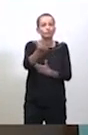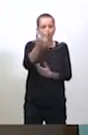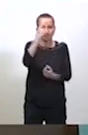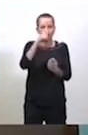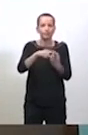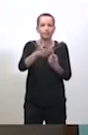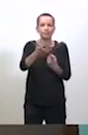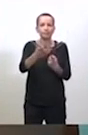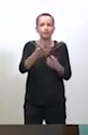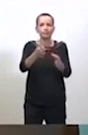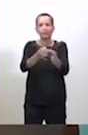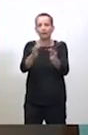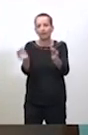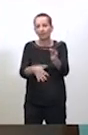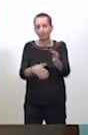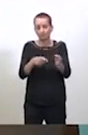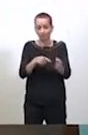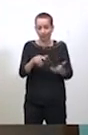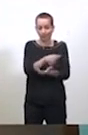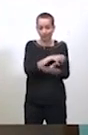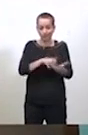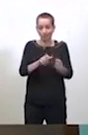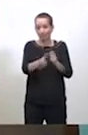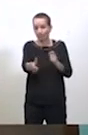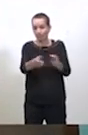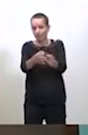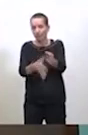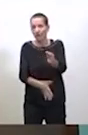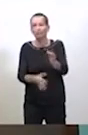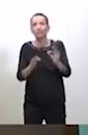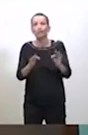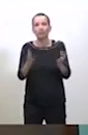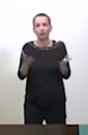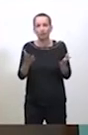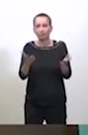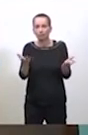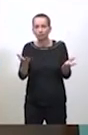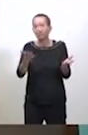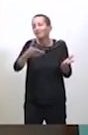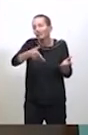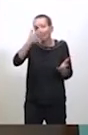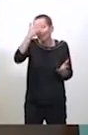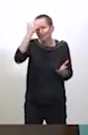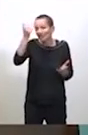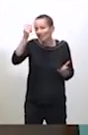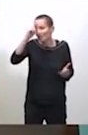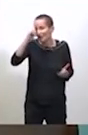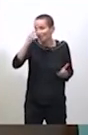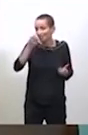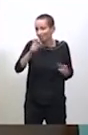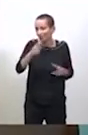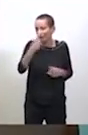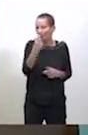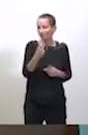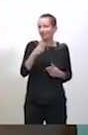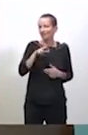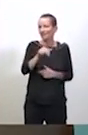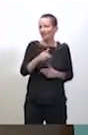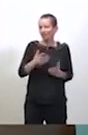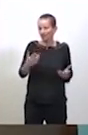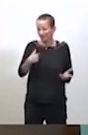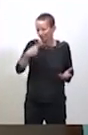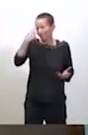impact de la crise, concernant la restauration, je ne pas pourquoi j'étais sûre que vous alliez me poser la question, donc au moins...